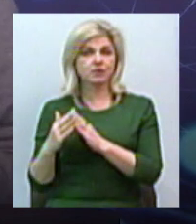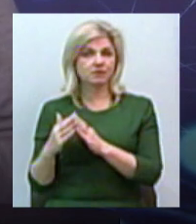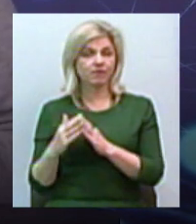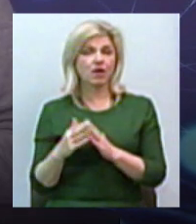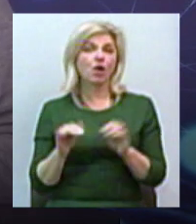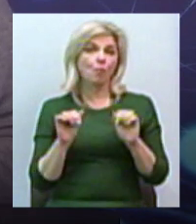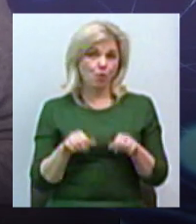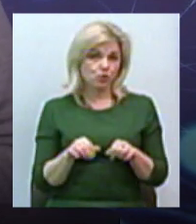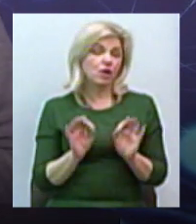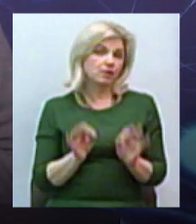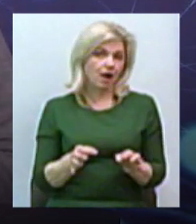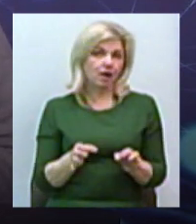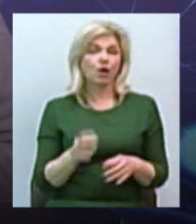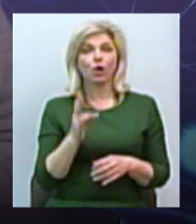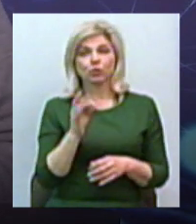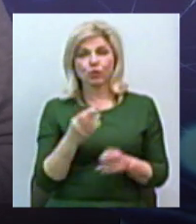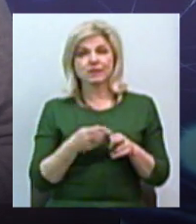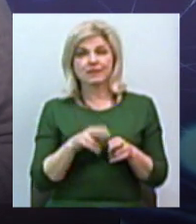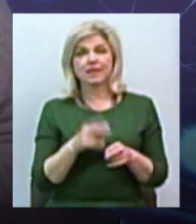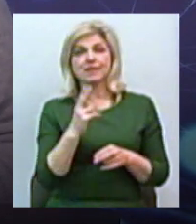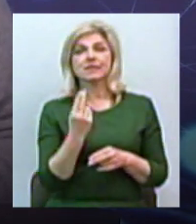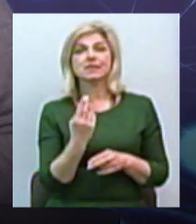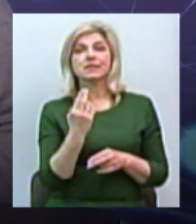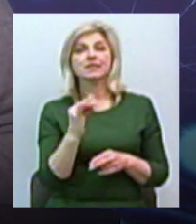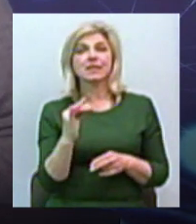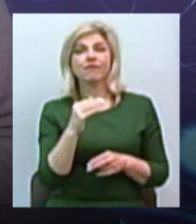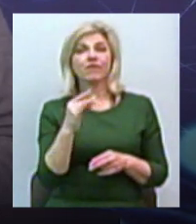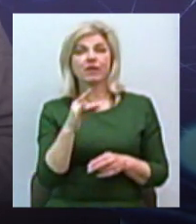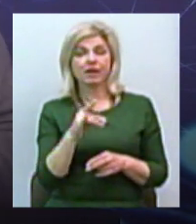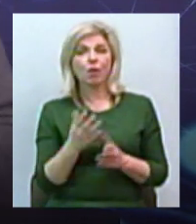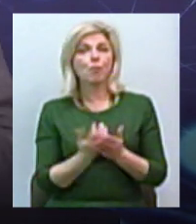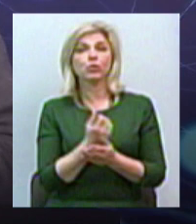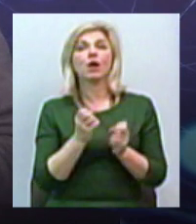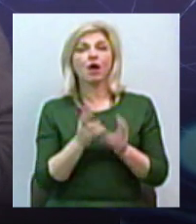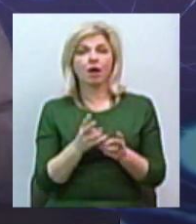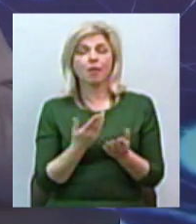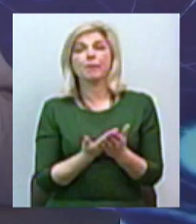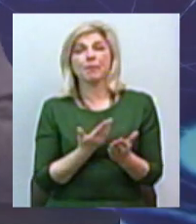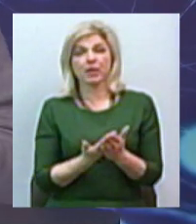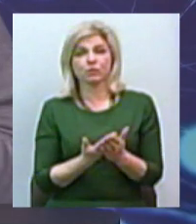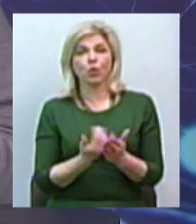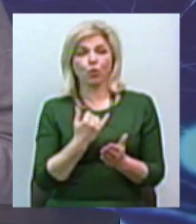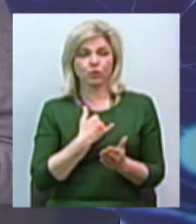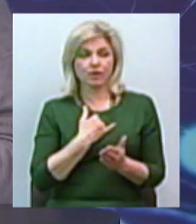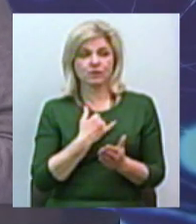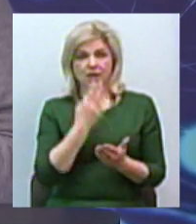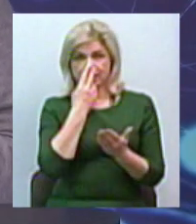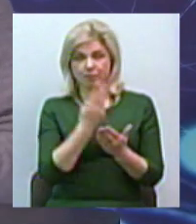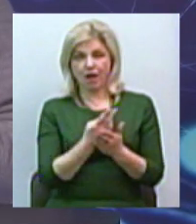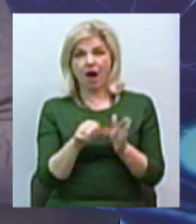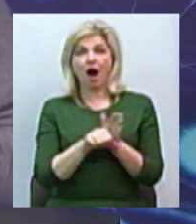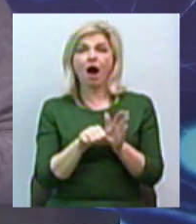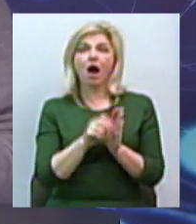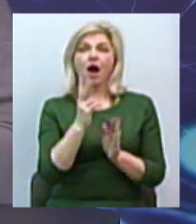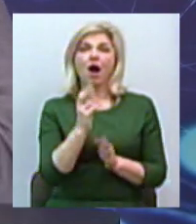може воно і так. Але ці цифри отримані яким методом? Що от у нас приблизно от стільки дивиться кабельне,